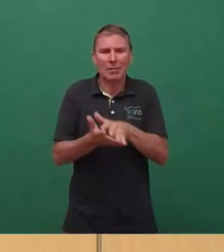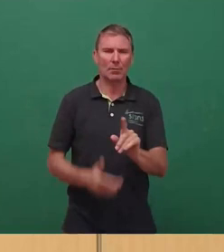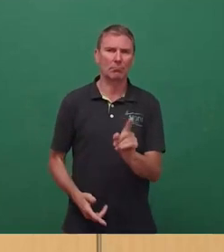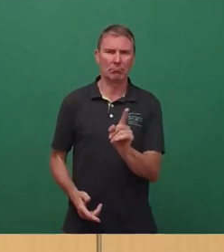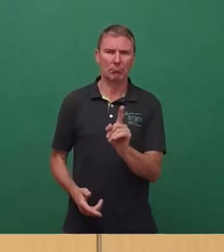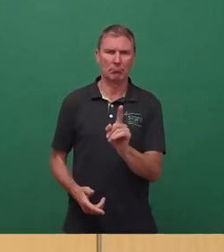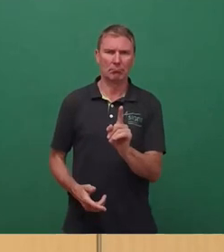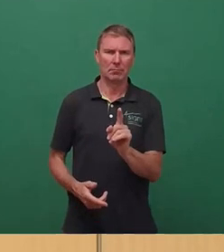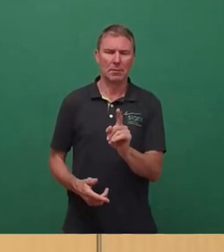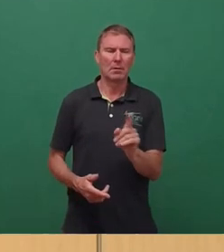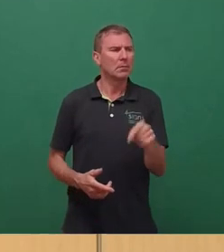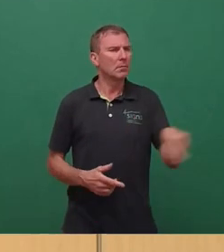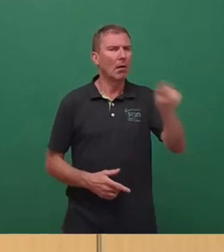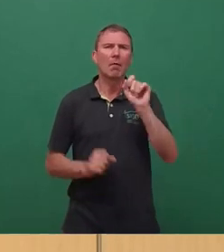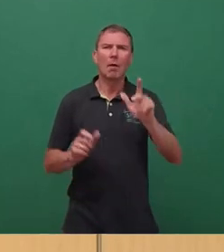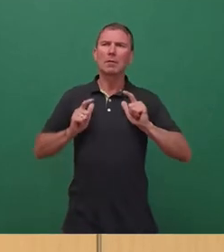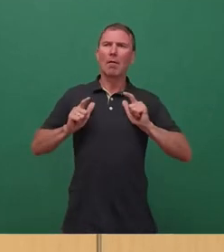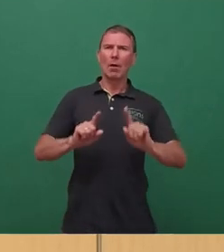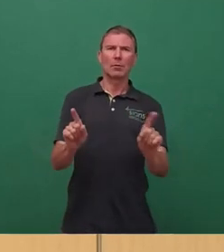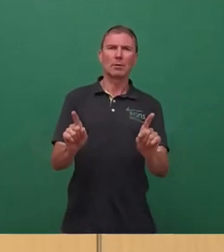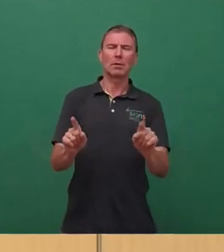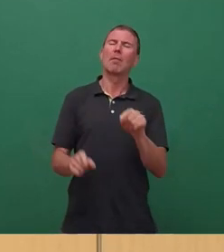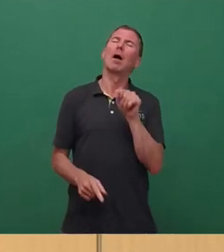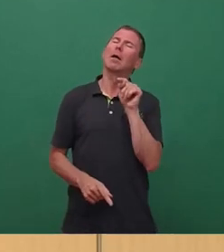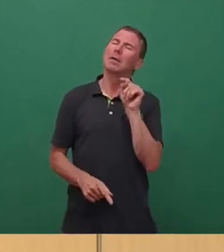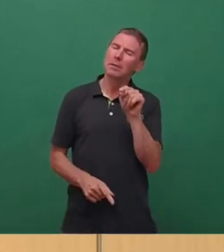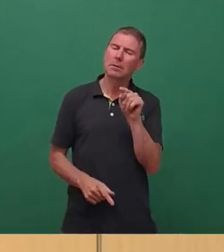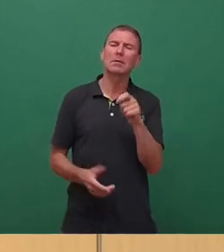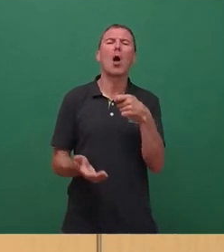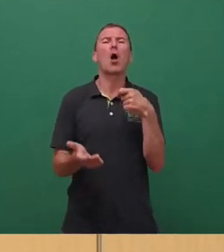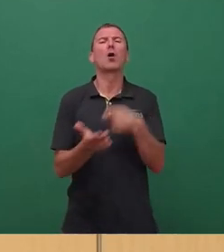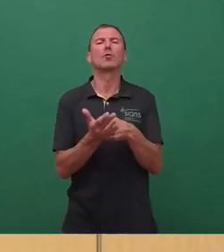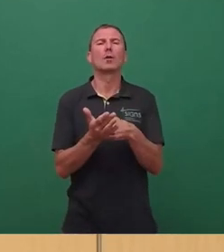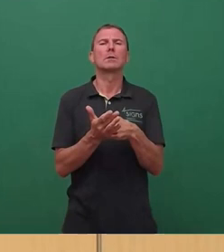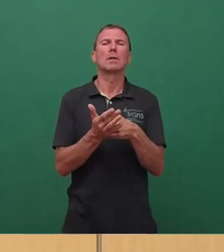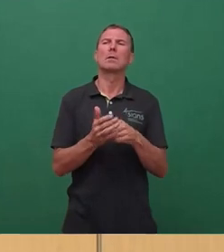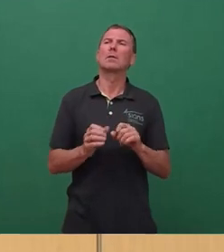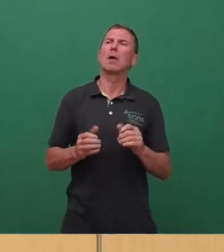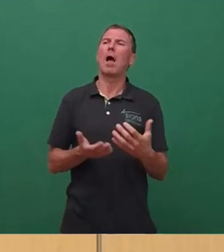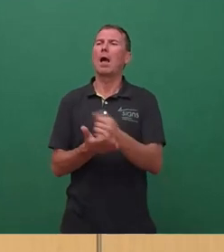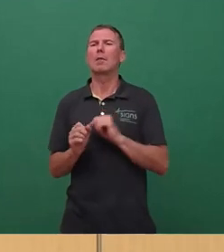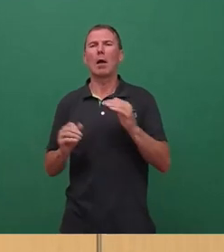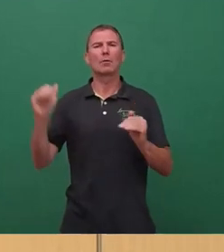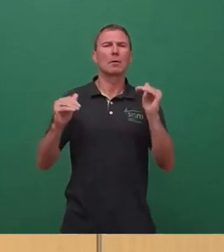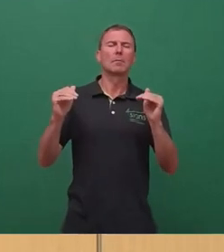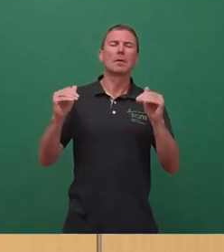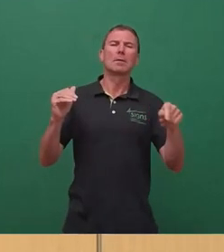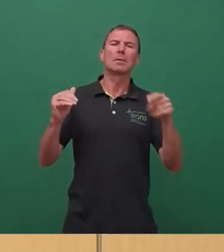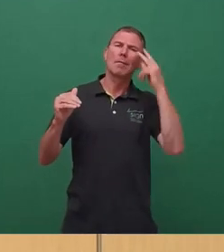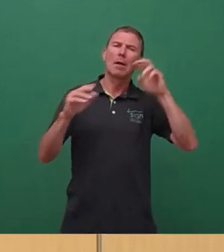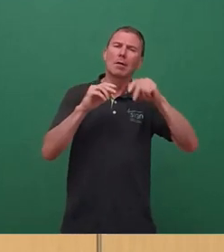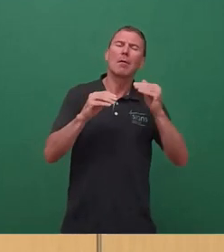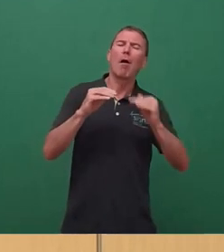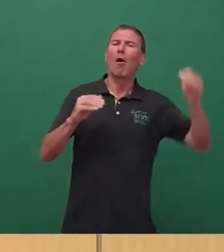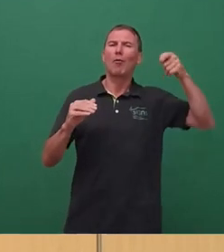ich ja keine falschen Erwartungen wecke, weil das wäre ja ein Kosten-Nutzen-Faktor gleich null. Das würde ja noch mehr kosten, als vielleicht die